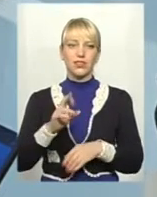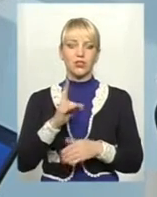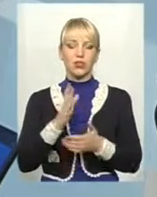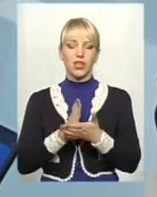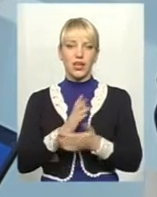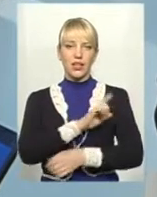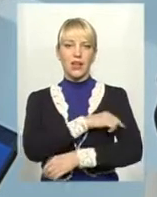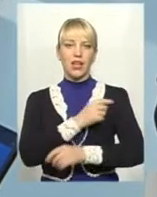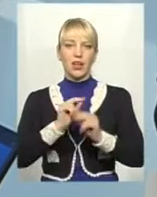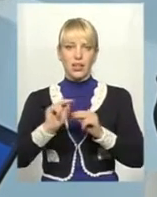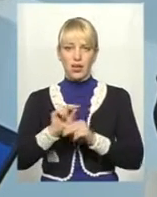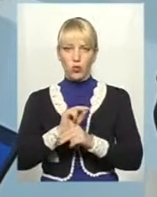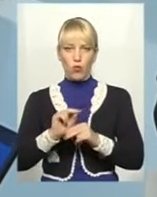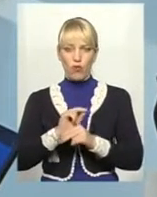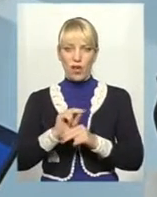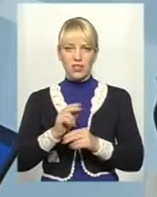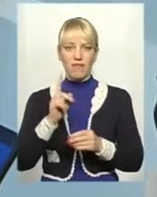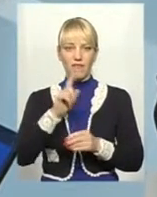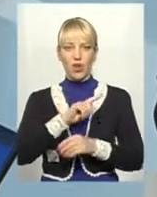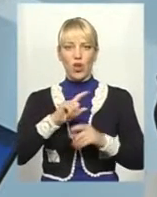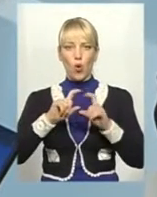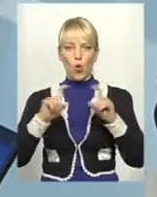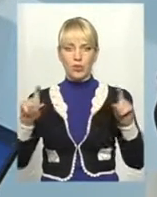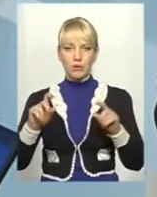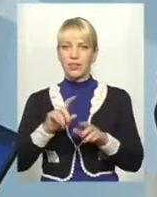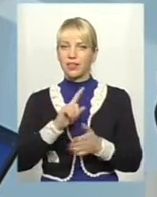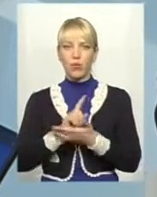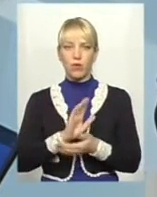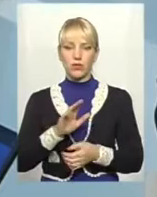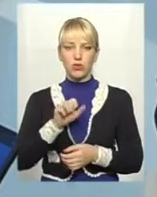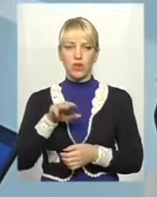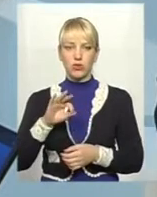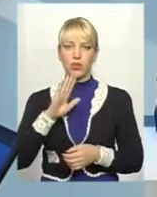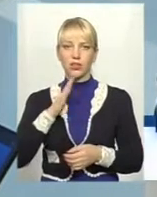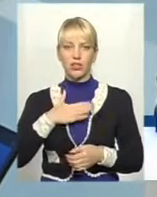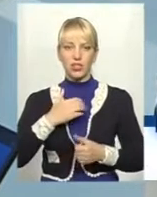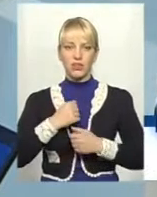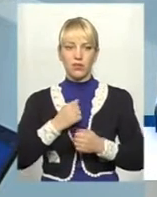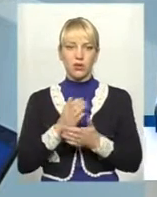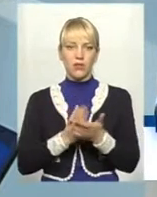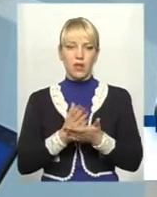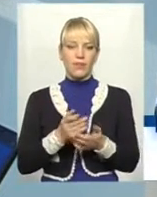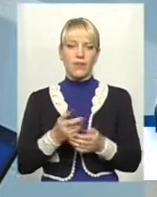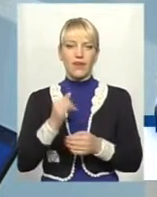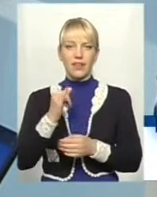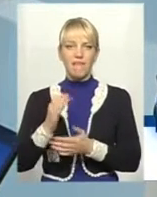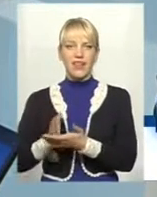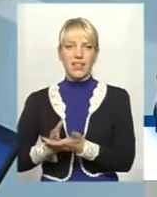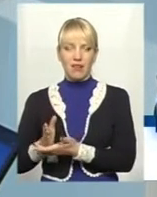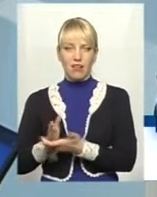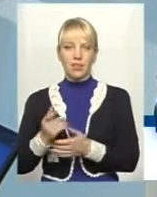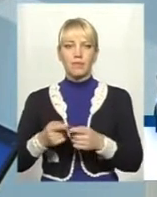лікуванні в госпіталі. Це не обов'язково учасники антитерористичної операції, це наші військовослужбовці, ветерани наших збройних сил.